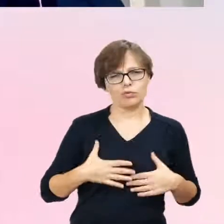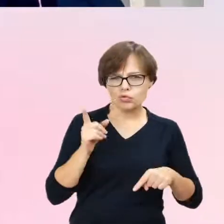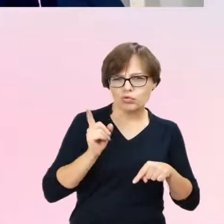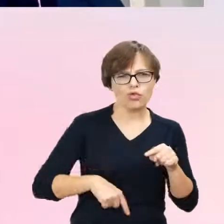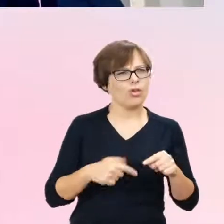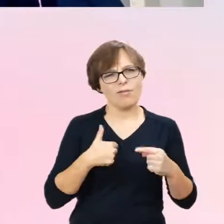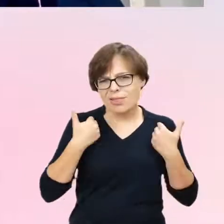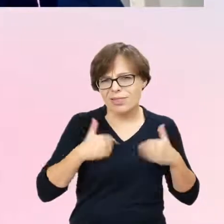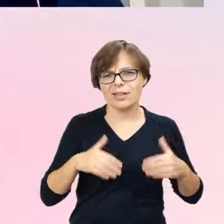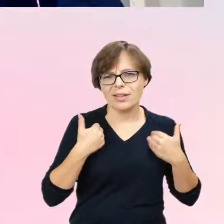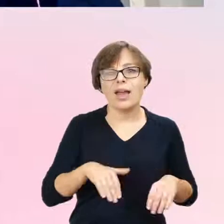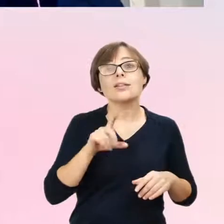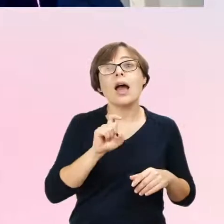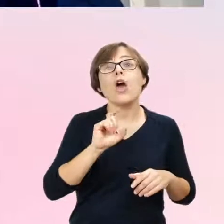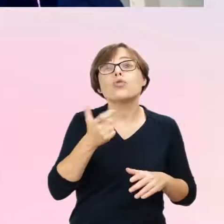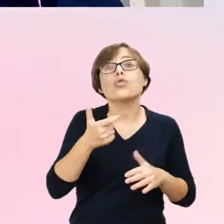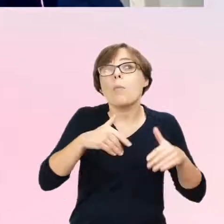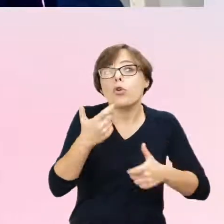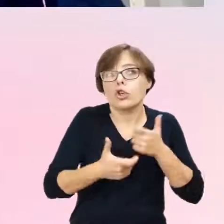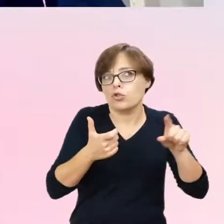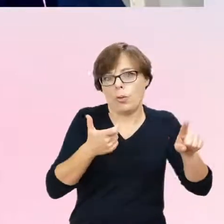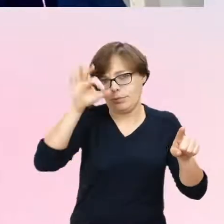niezgodność, ale nie bardzo wiedzą, co mogą z tym zrobić.